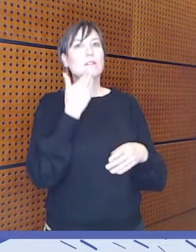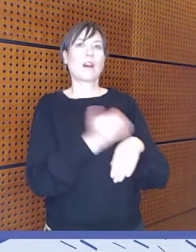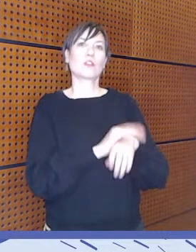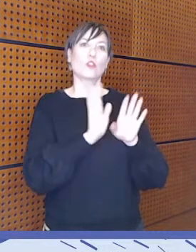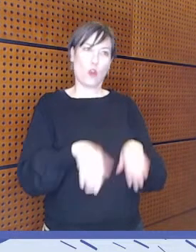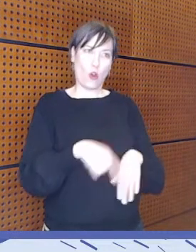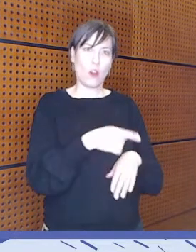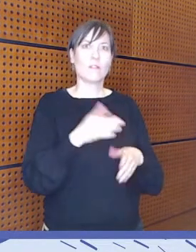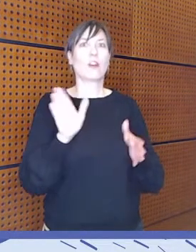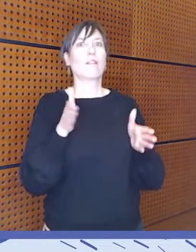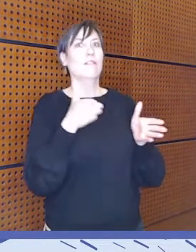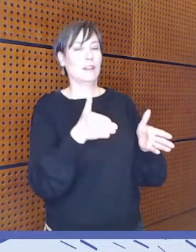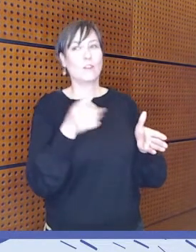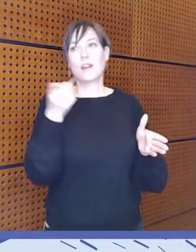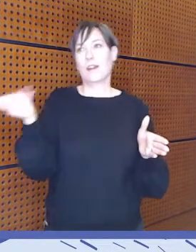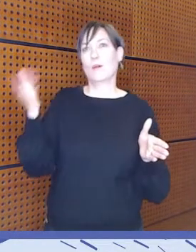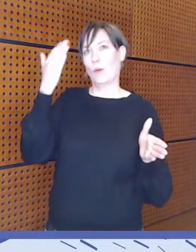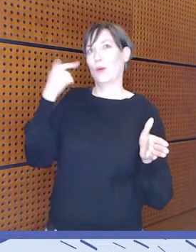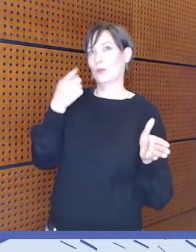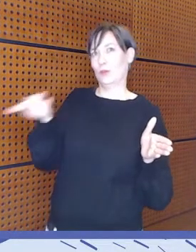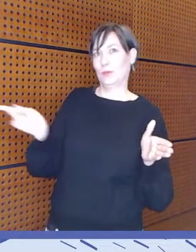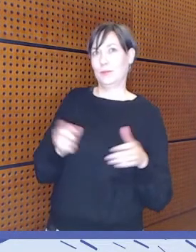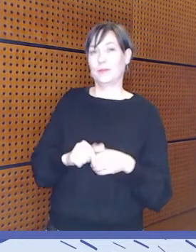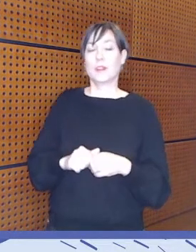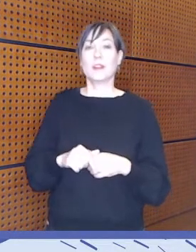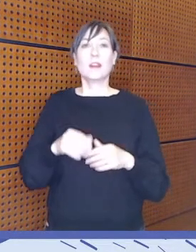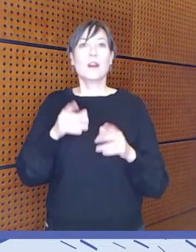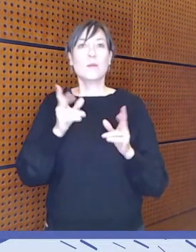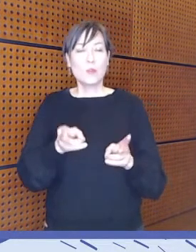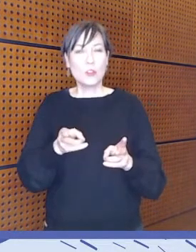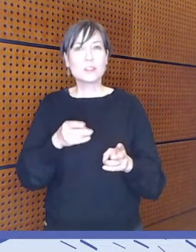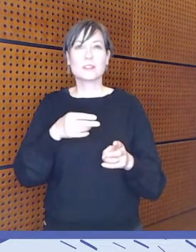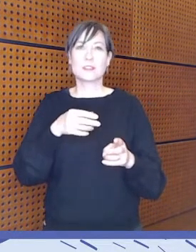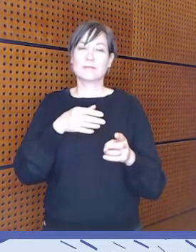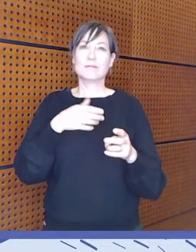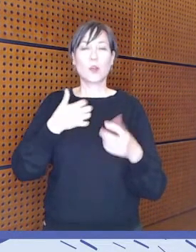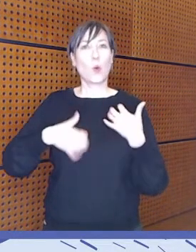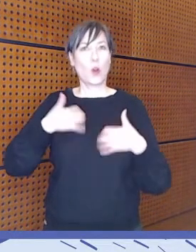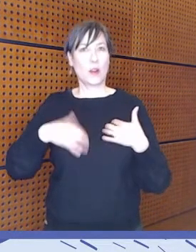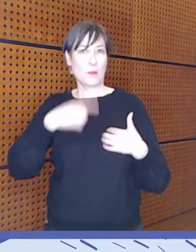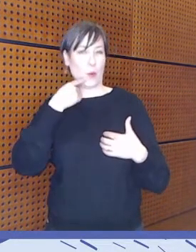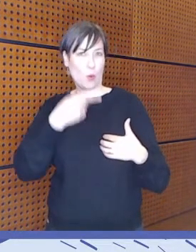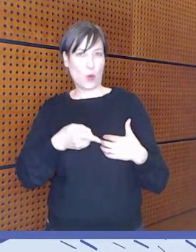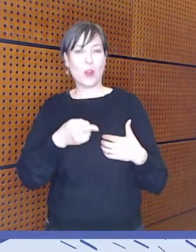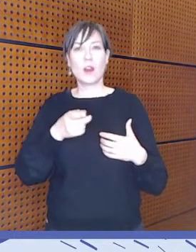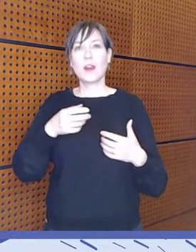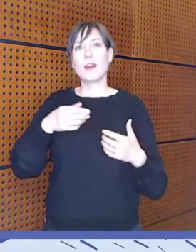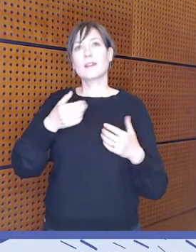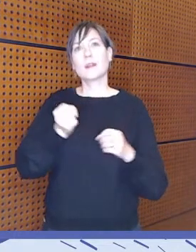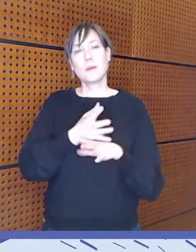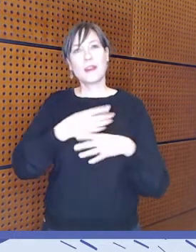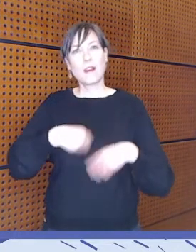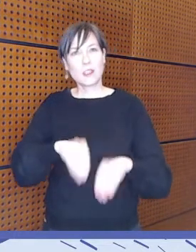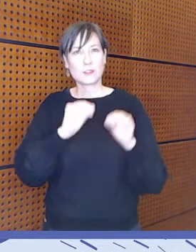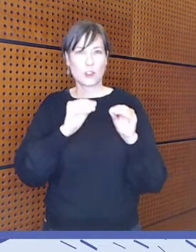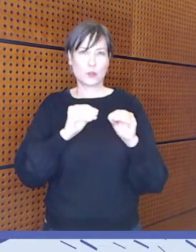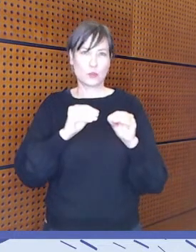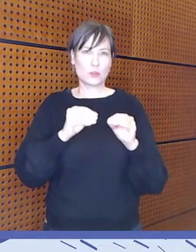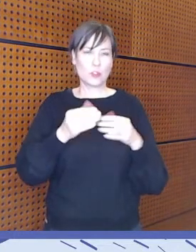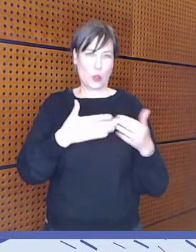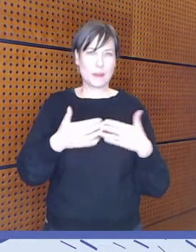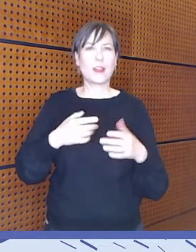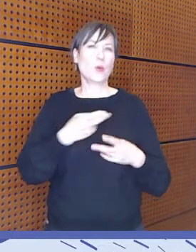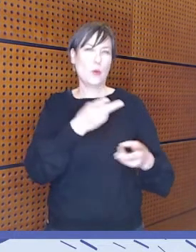Näissä asetteluissa esitettiin myös huolta siitä, että mediakäsitustoiminta yhdenvertaisuuden näkökulmasta